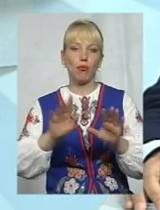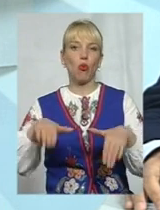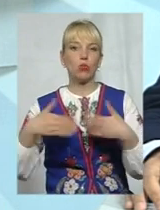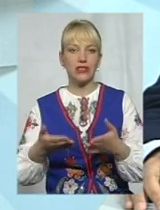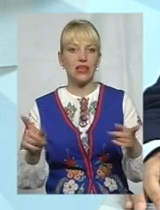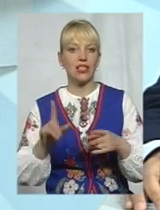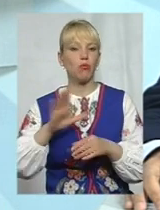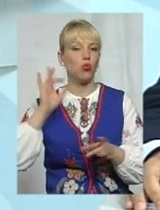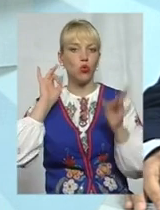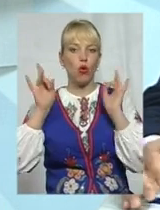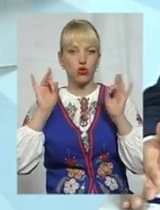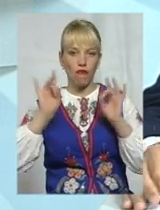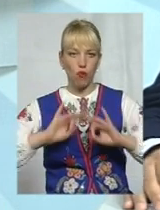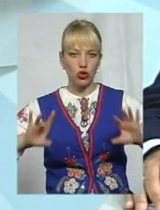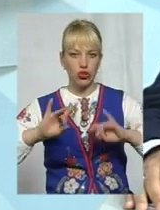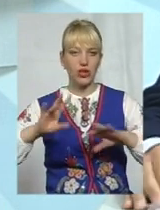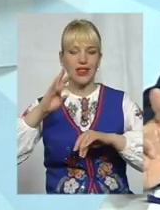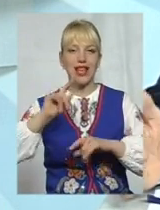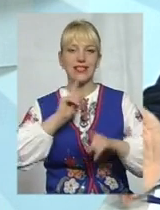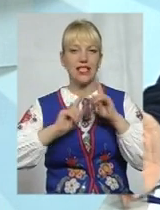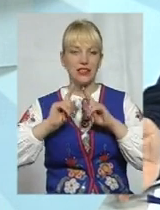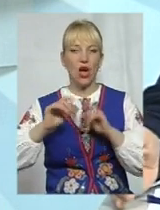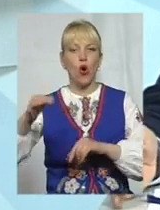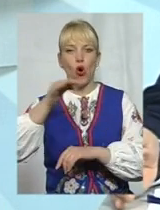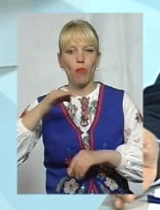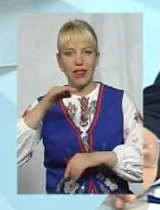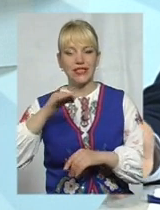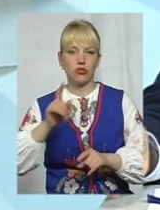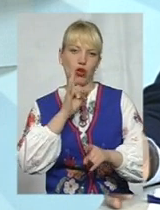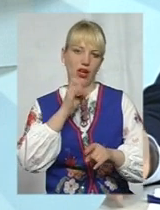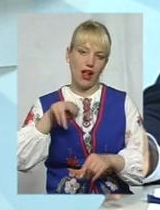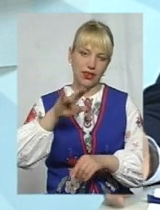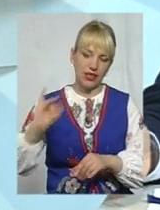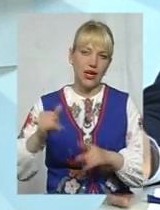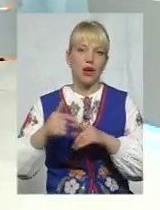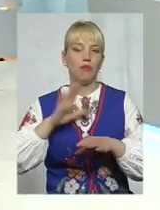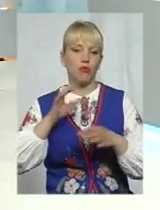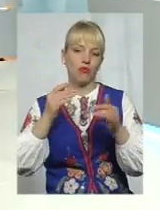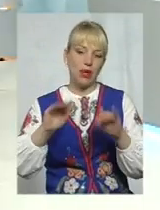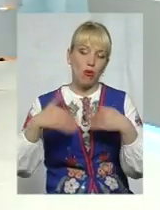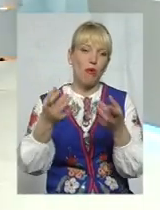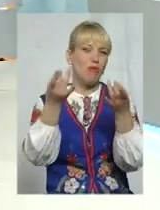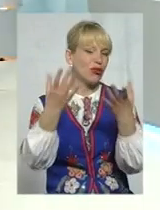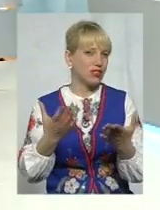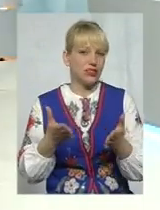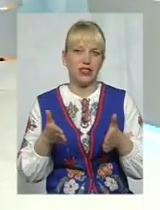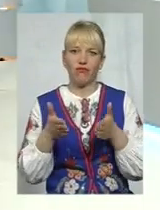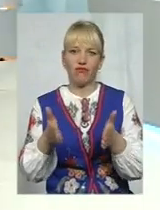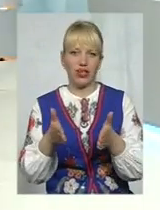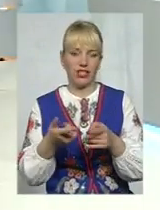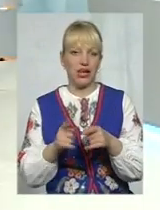які були озвучені мною на сесіях обласної ради, я запропонував дуже прості виходи з ситуації для того, щоб аеропорт в Меліцькій запрацював.